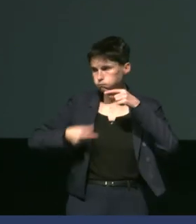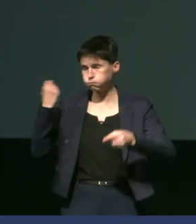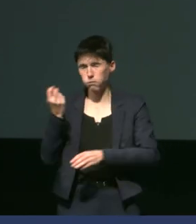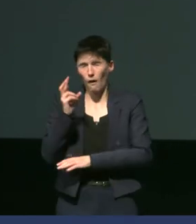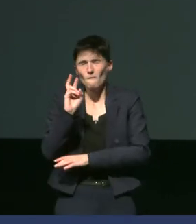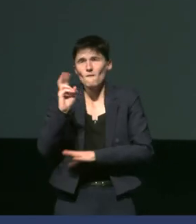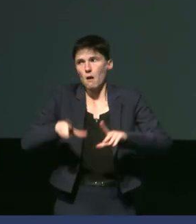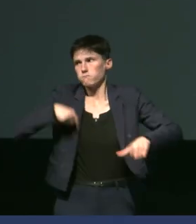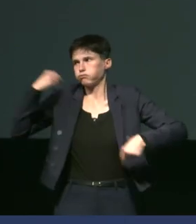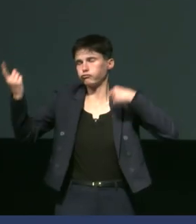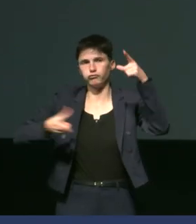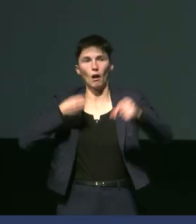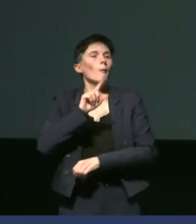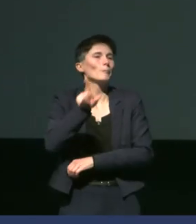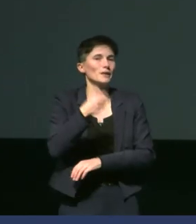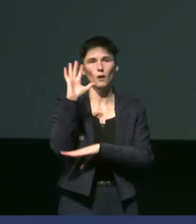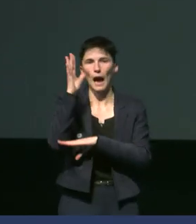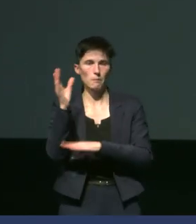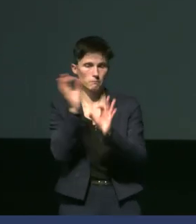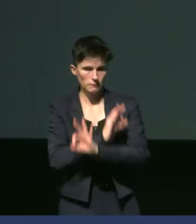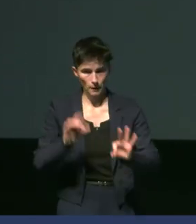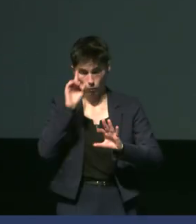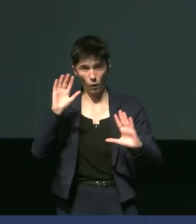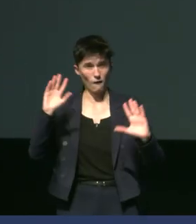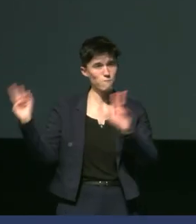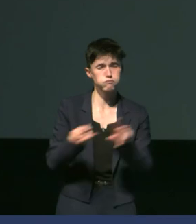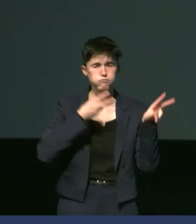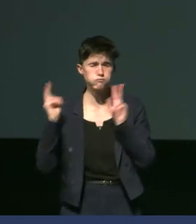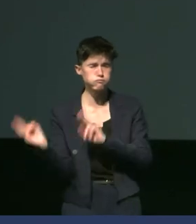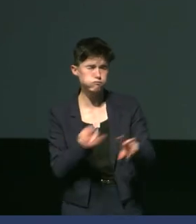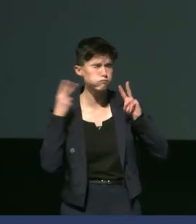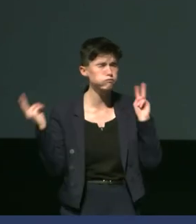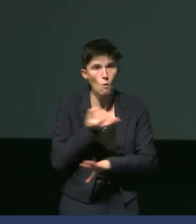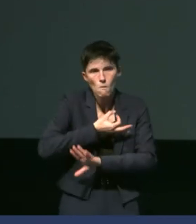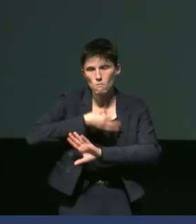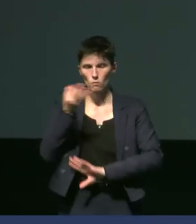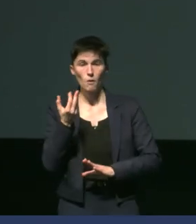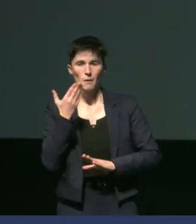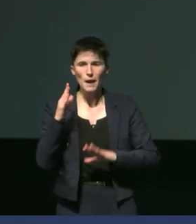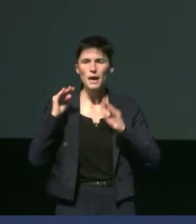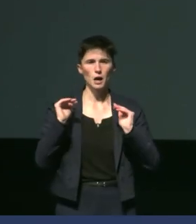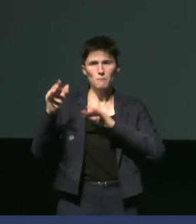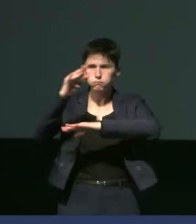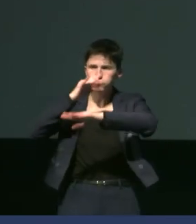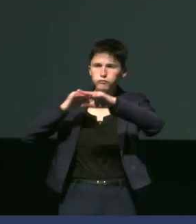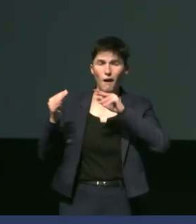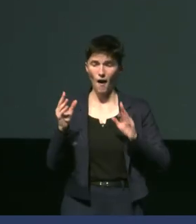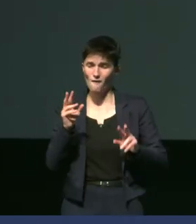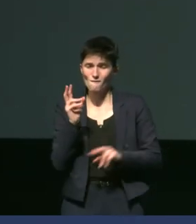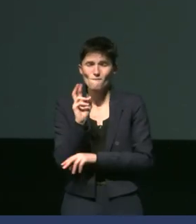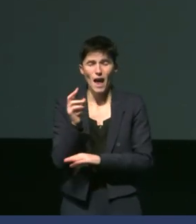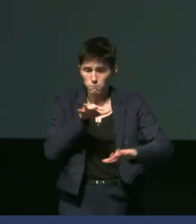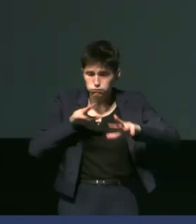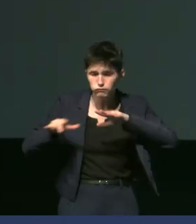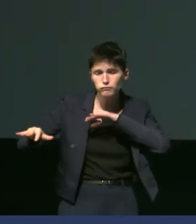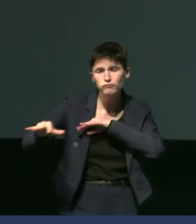alors attention bien sûr il n a pas d'arbres il y a beaucoup trop de vent pour ça mais on est dans un environnement particulièrement vert et très riche en